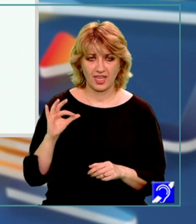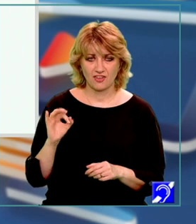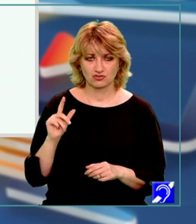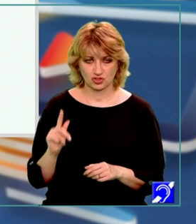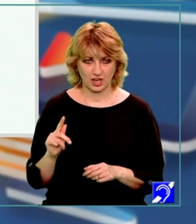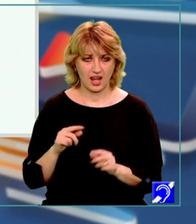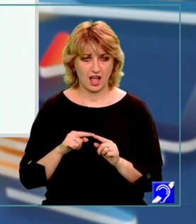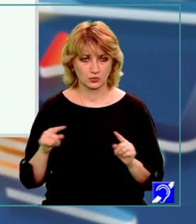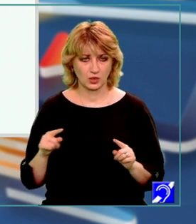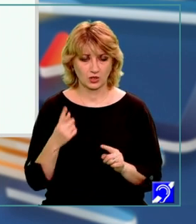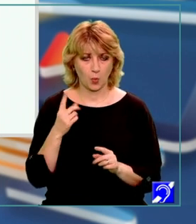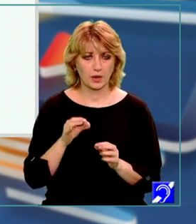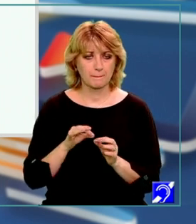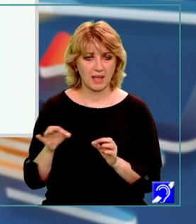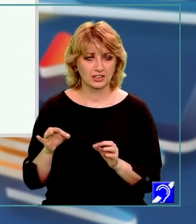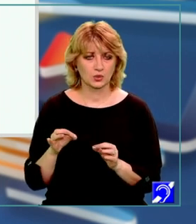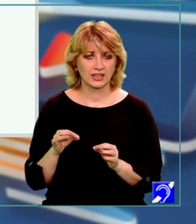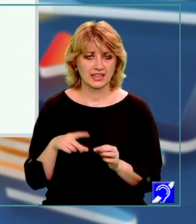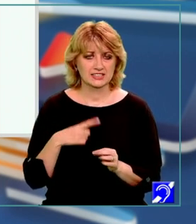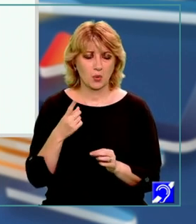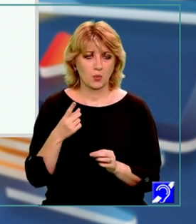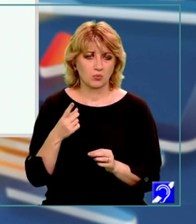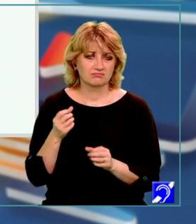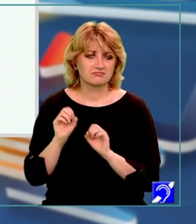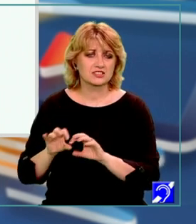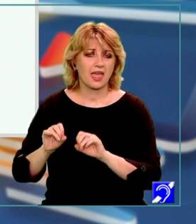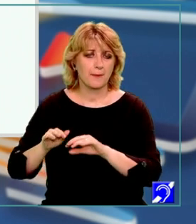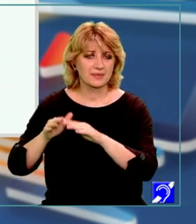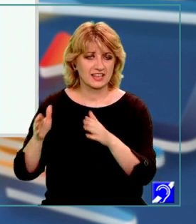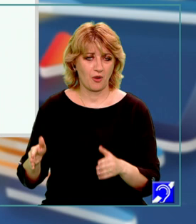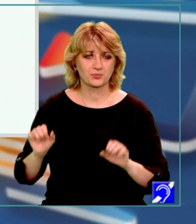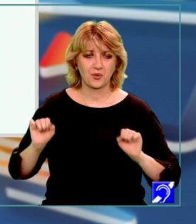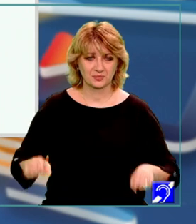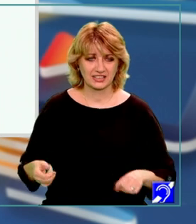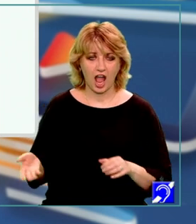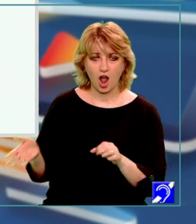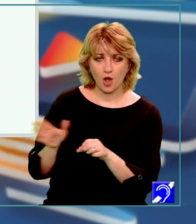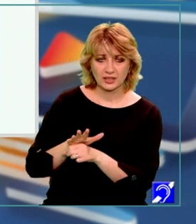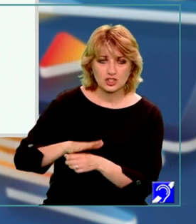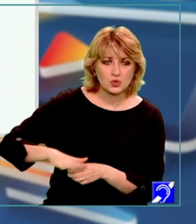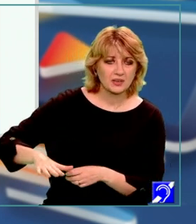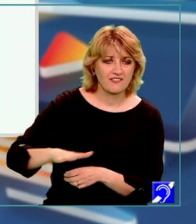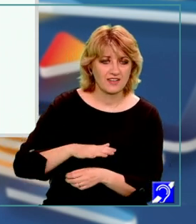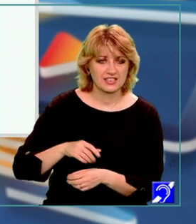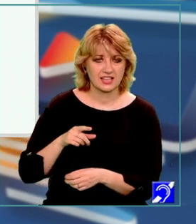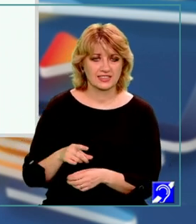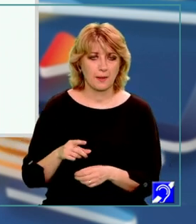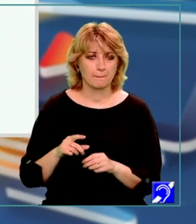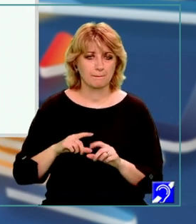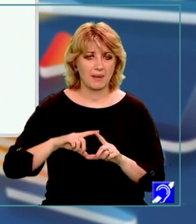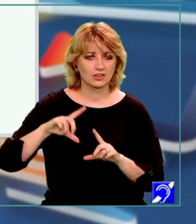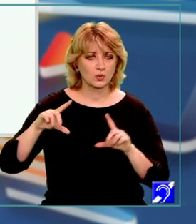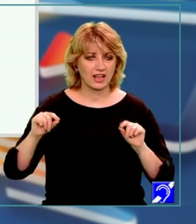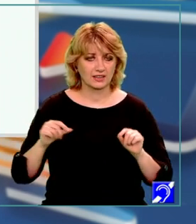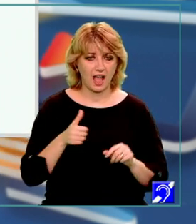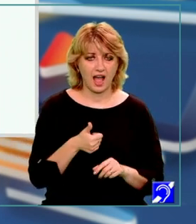latura de 1 metru reprezintă un șemineu. Proprietarul acoperă suprafața reprezentată de patrulaterul